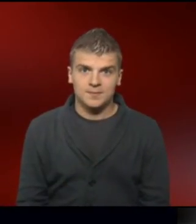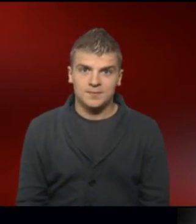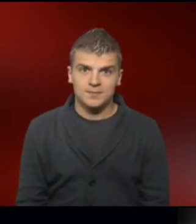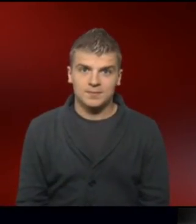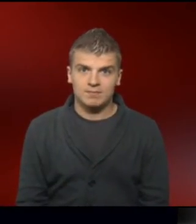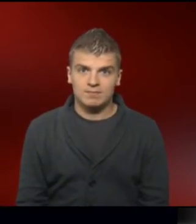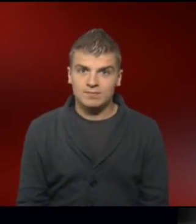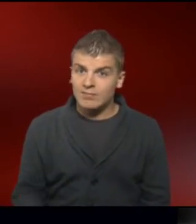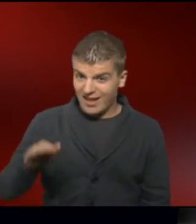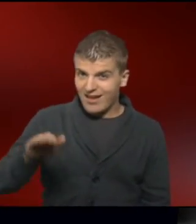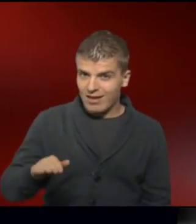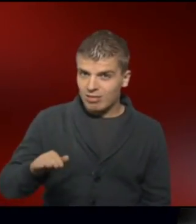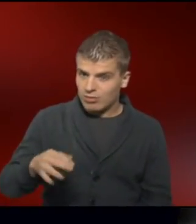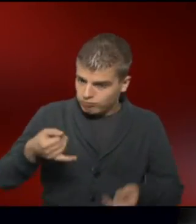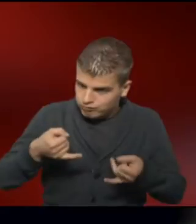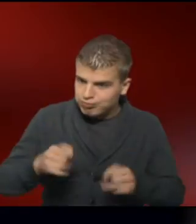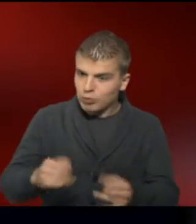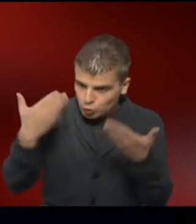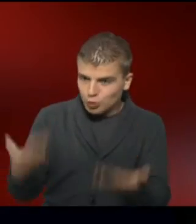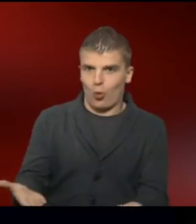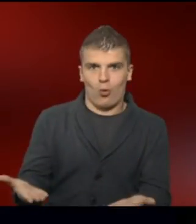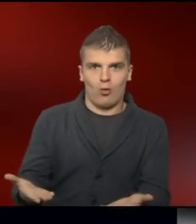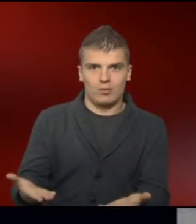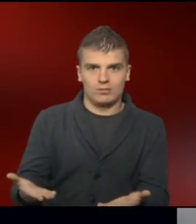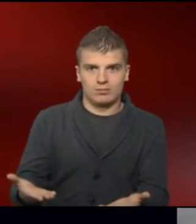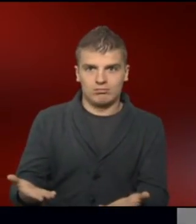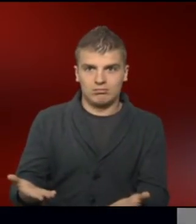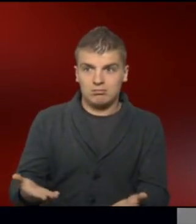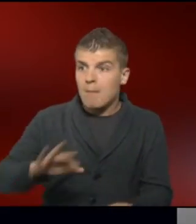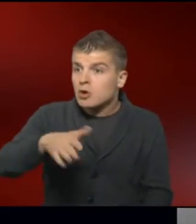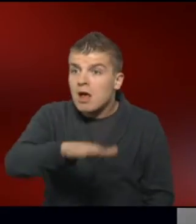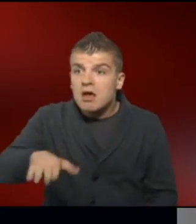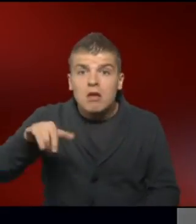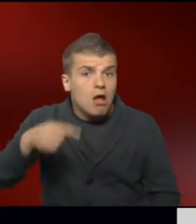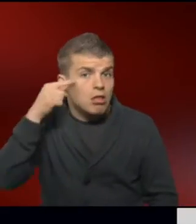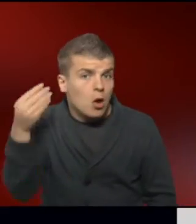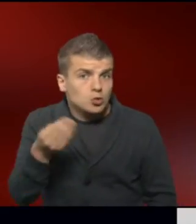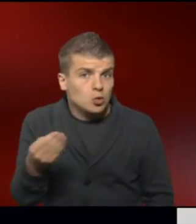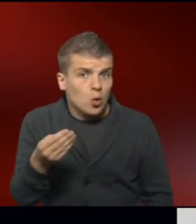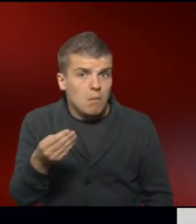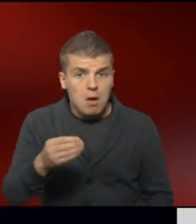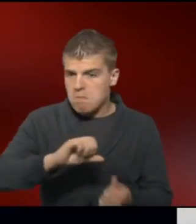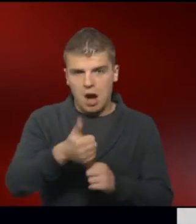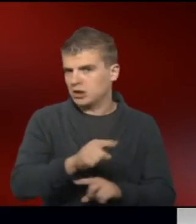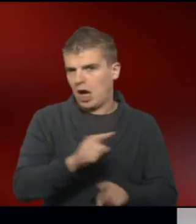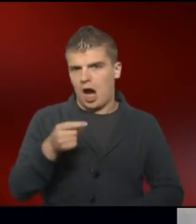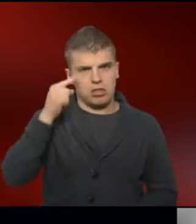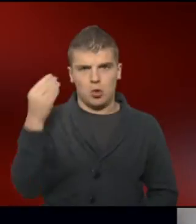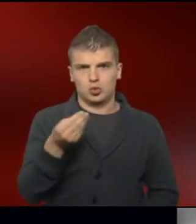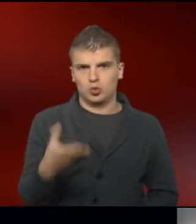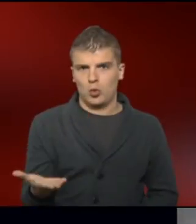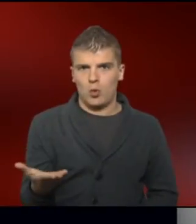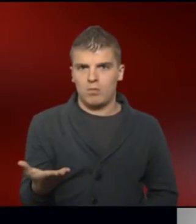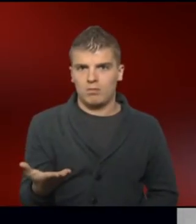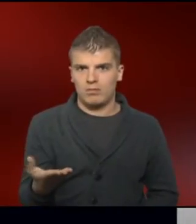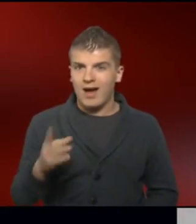Das Kind kam auf die Welt, so wie es war. Manche Kinder hatten das Down-Syndrom, die meisten nicht. Doch